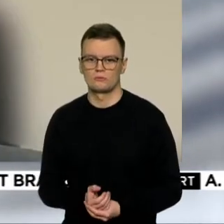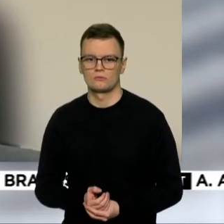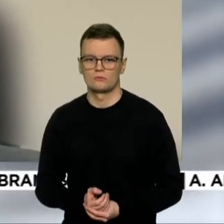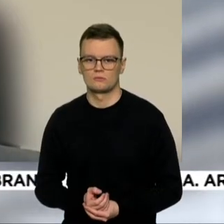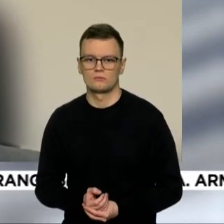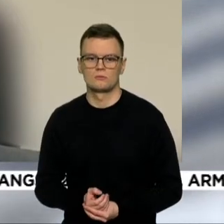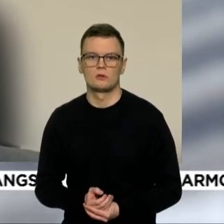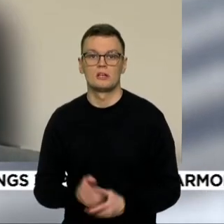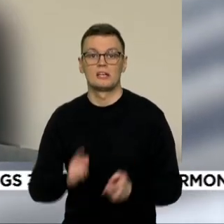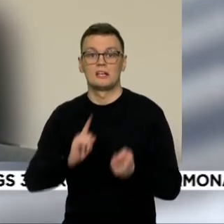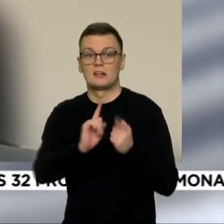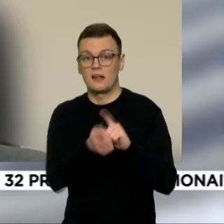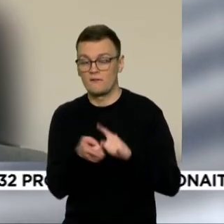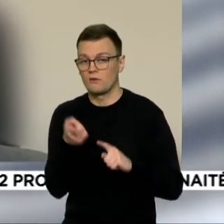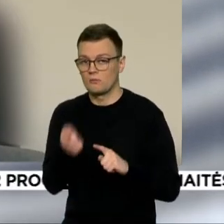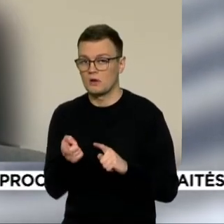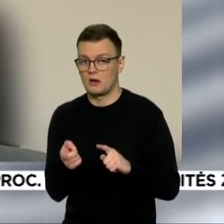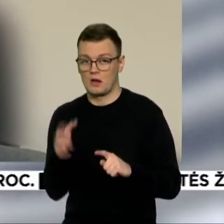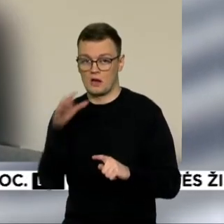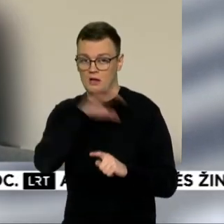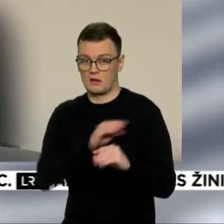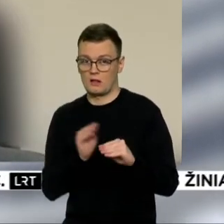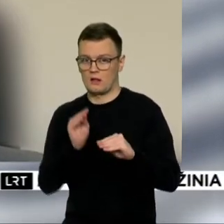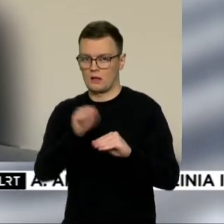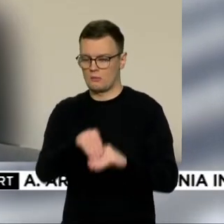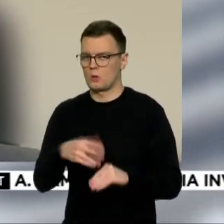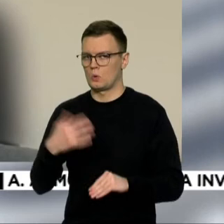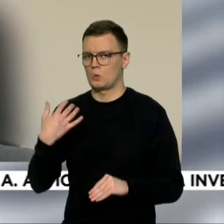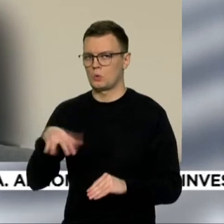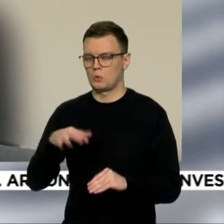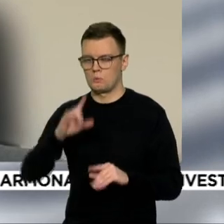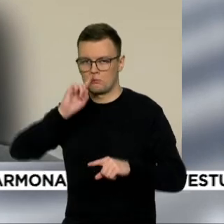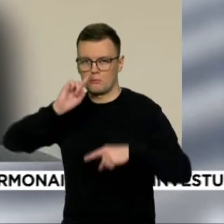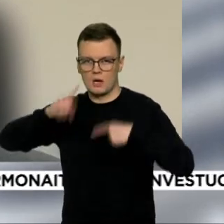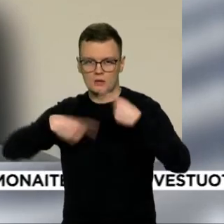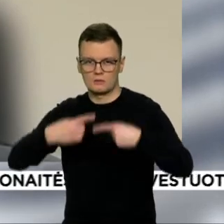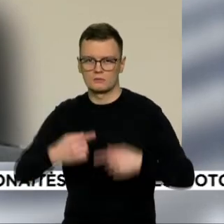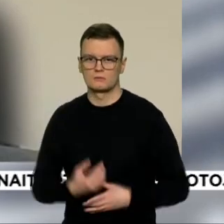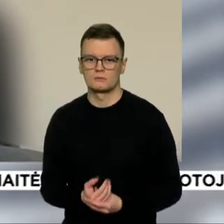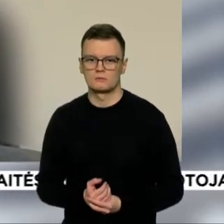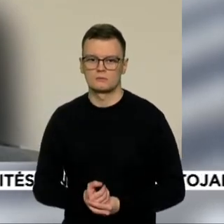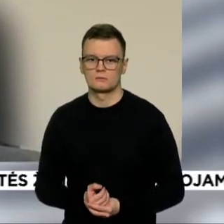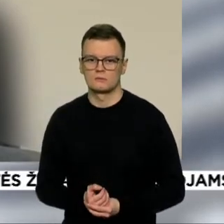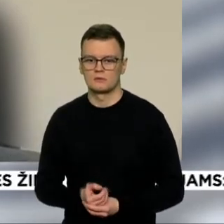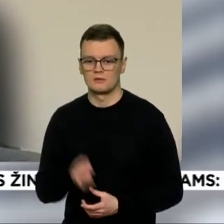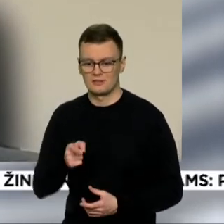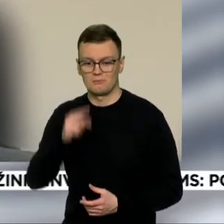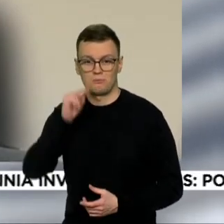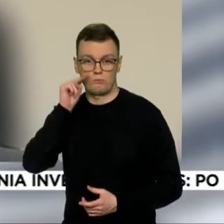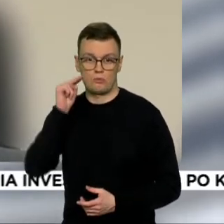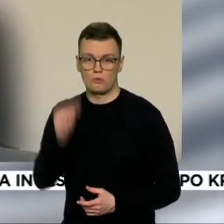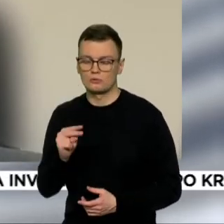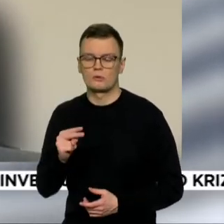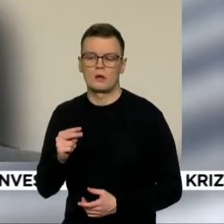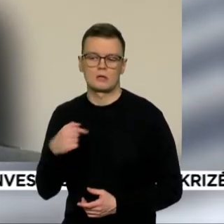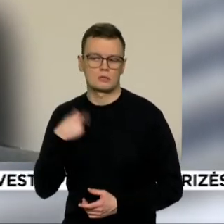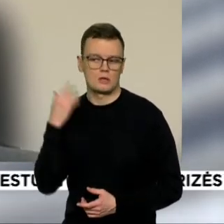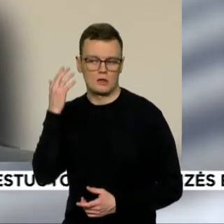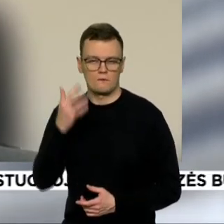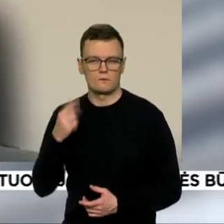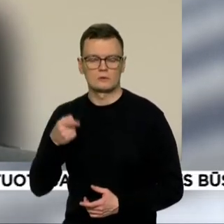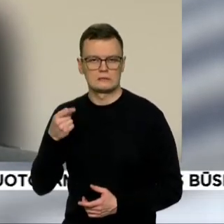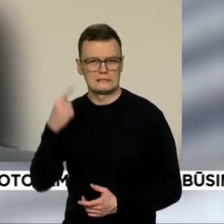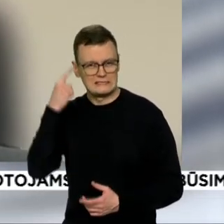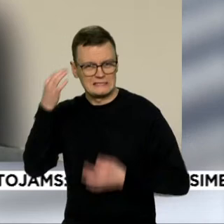dydintų atlyginimus labai stipriai nuo sekančių metų. Tai šio požiūriu manau, kad svarsyti